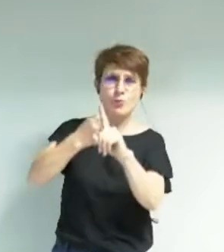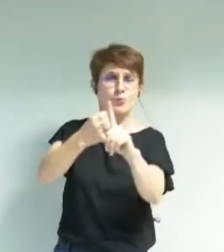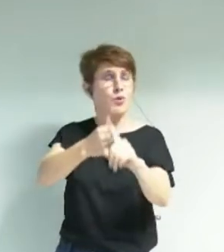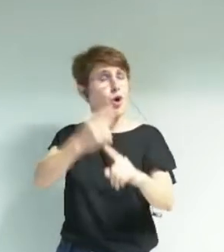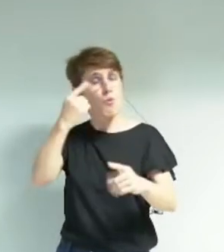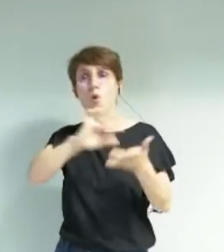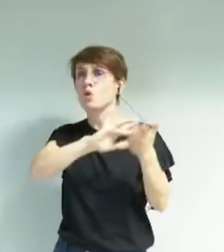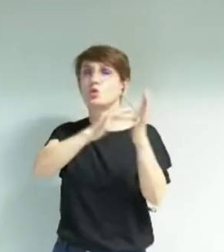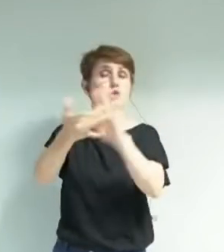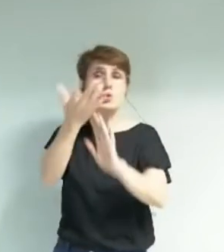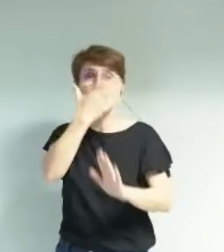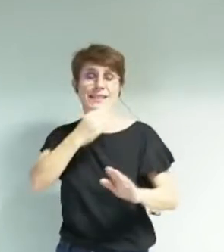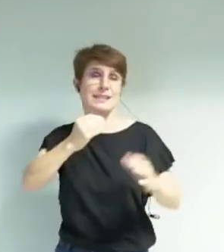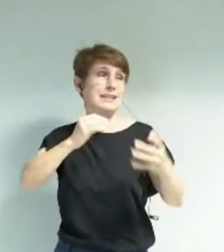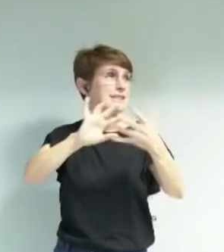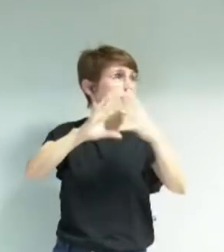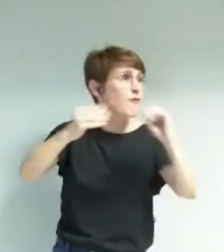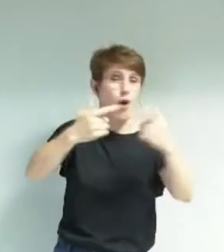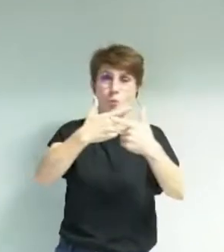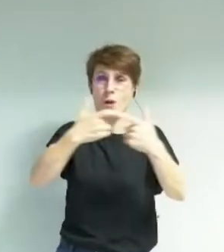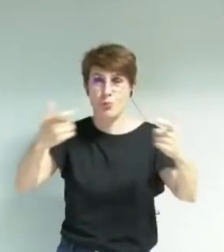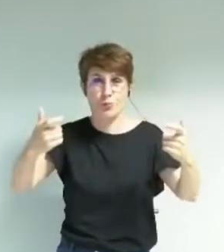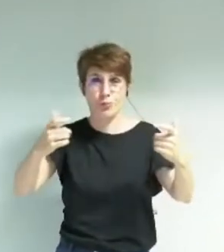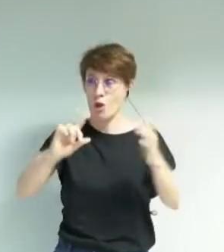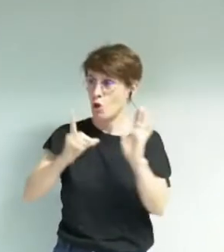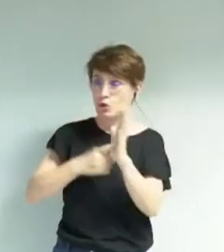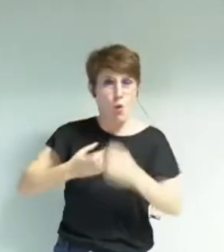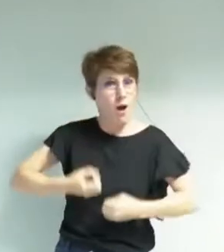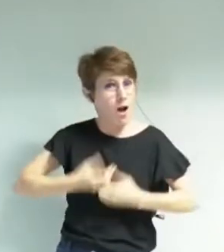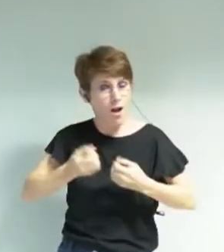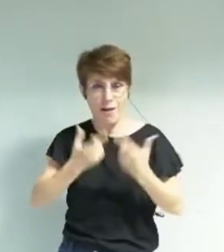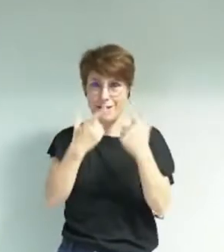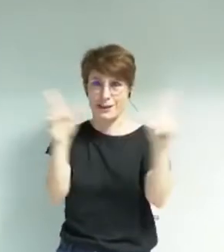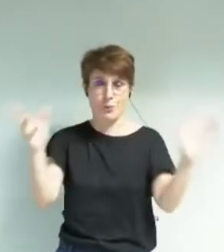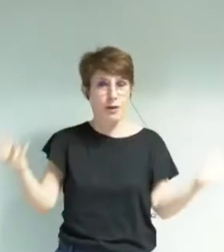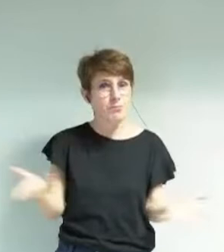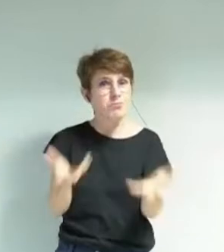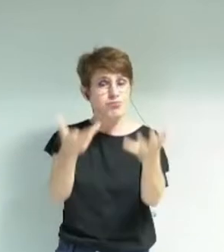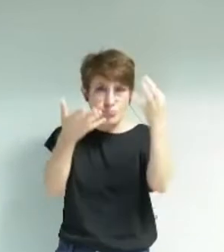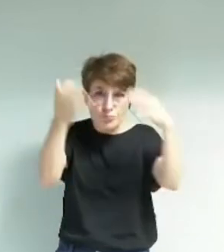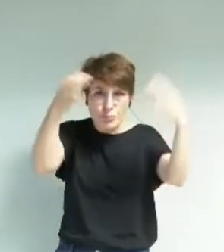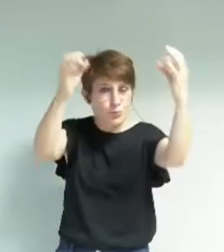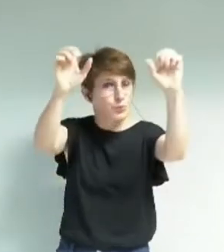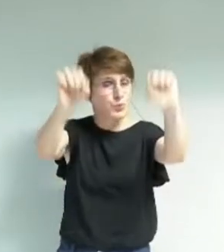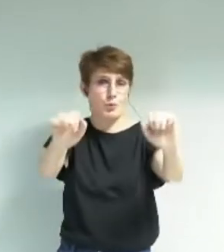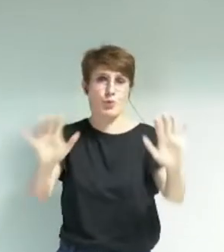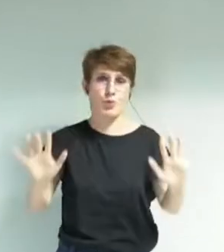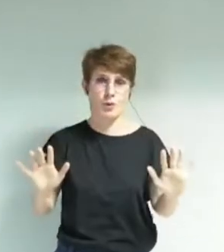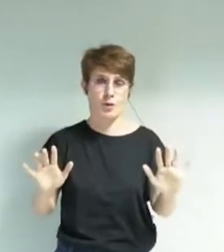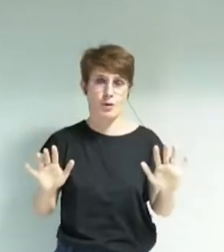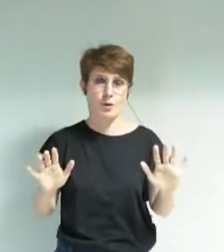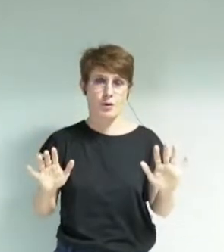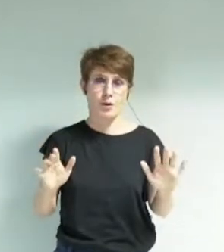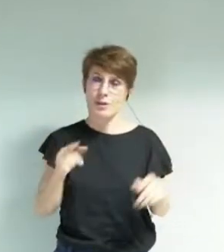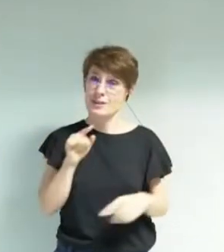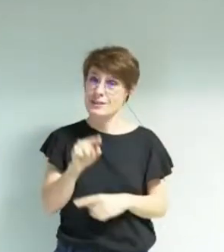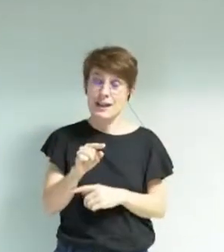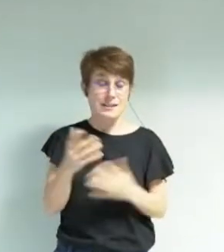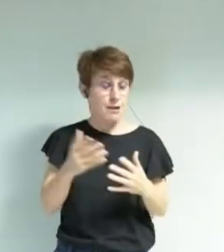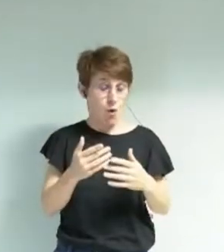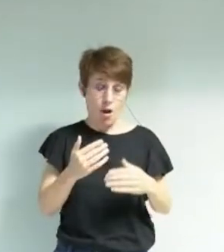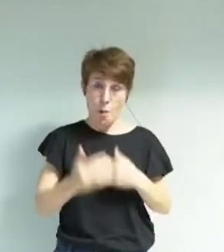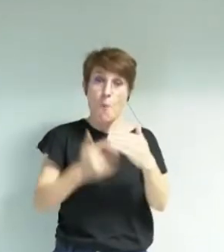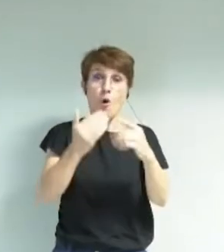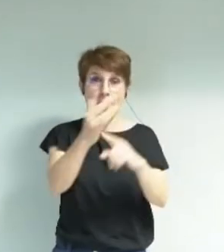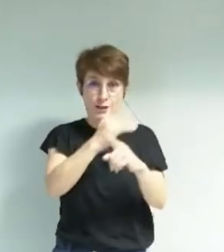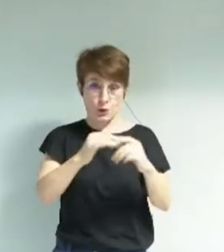de tous les univers, de toutes les paroles. Défendre cette liberté de création, c'est poursuivre l'histoire du progrès social